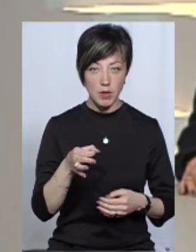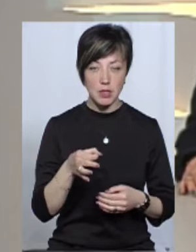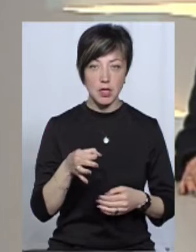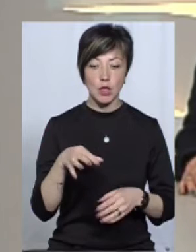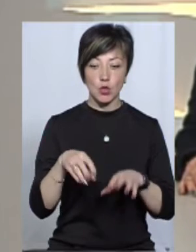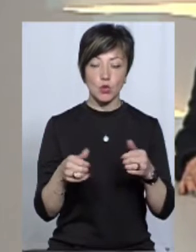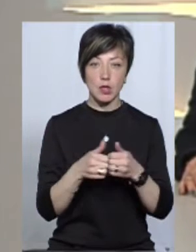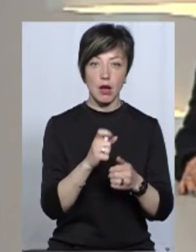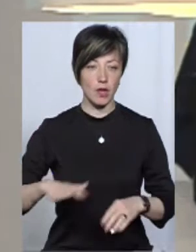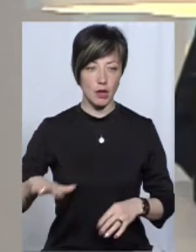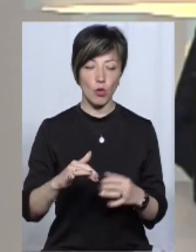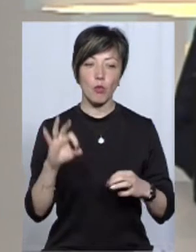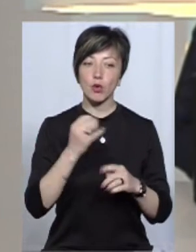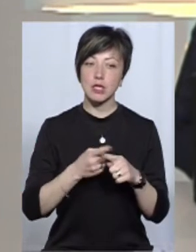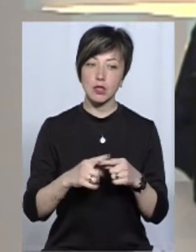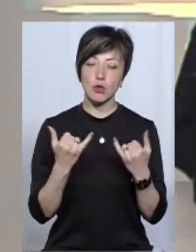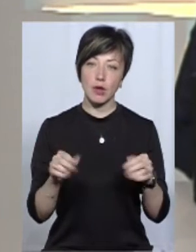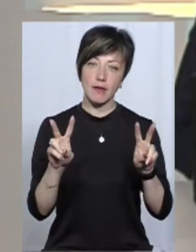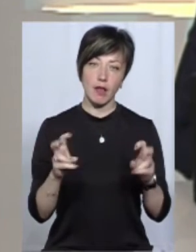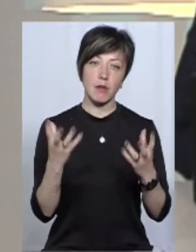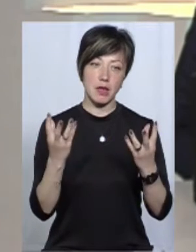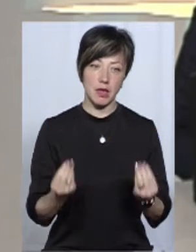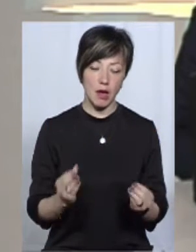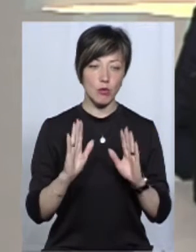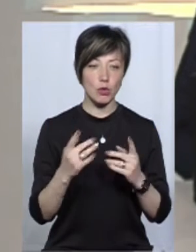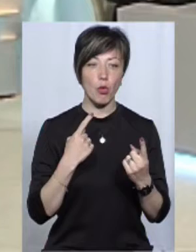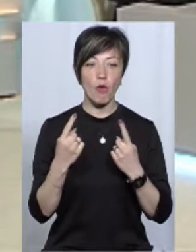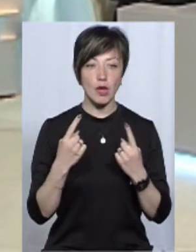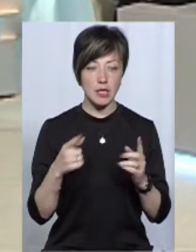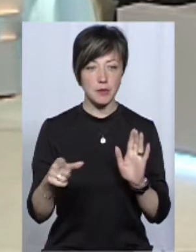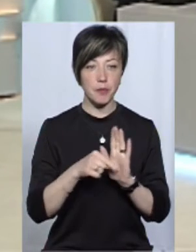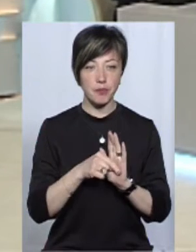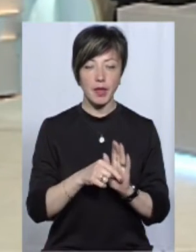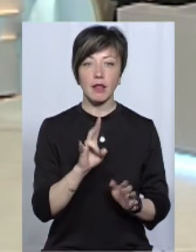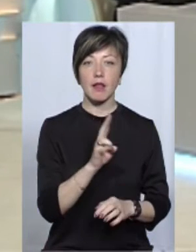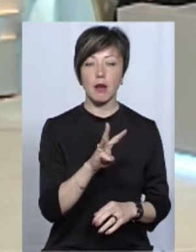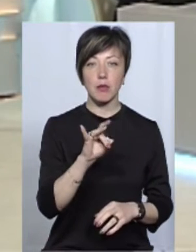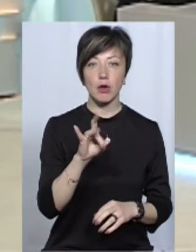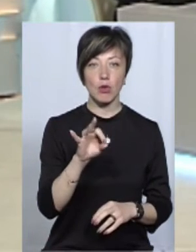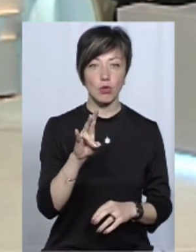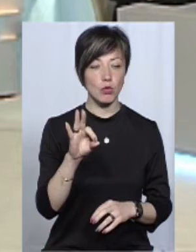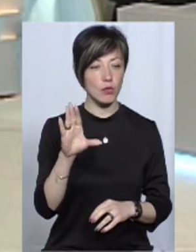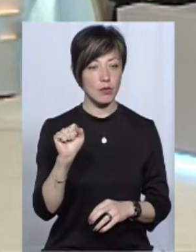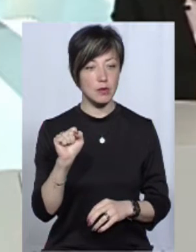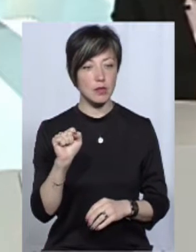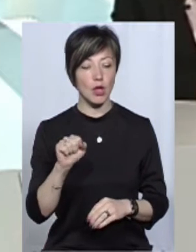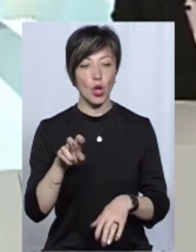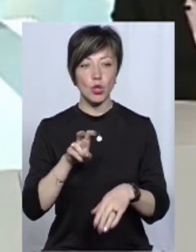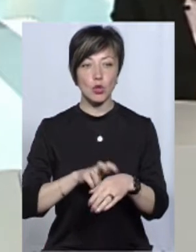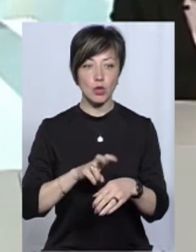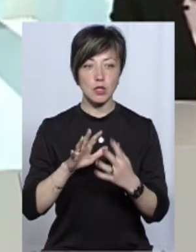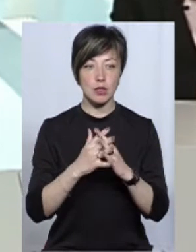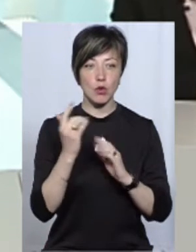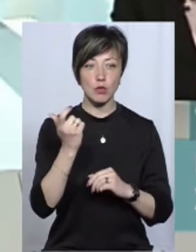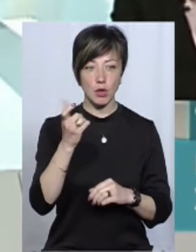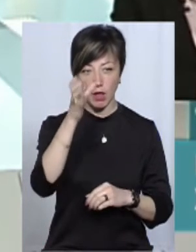сусідство з ХЕС? Про це сьогодні у темі дня ми будемо говорити з Наталією Міроновою, доктором